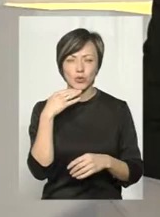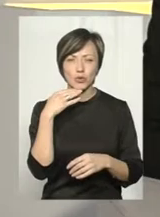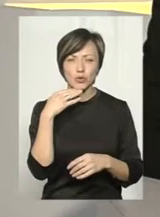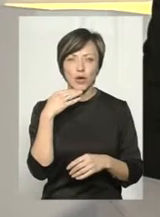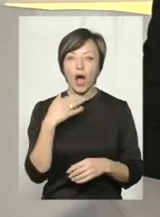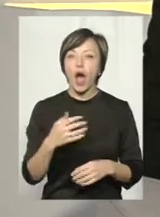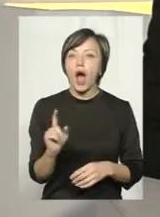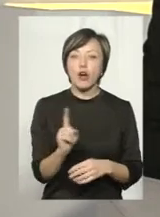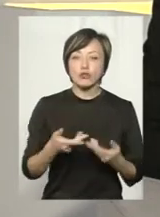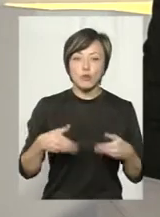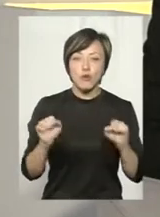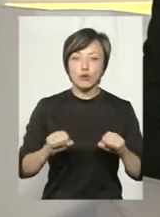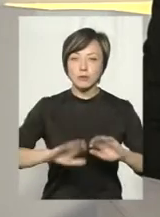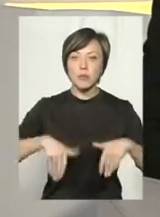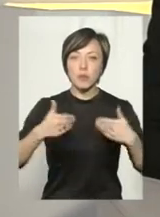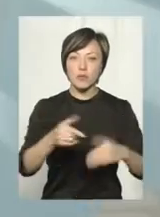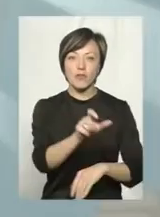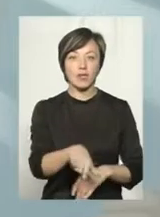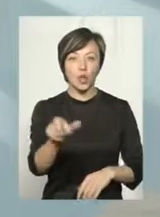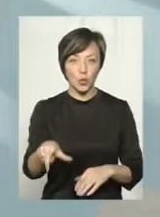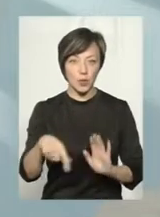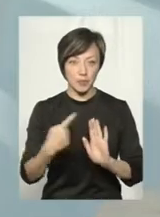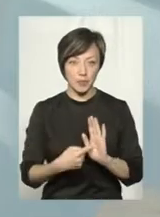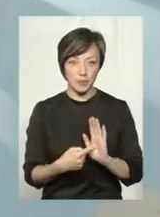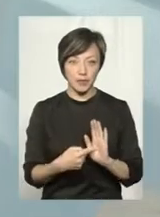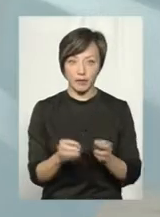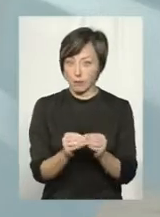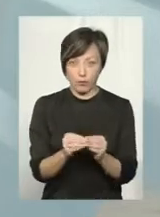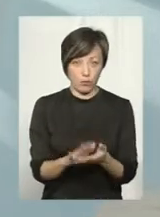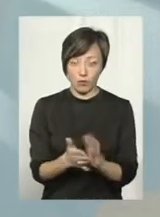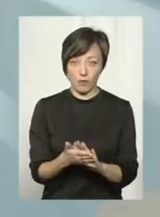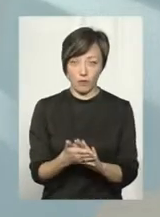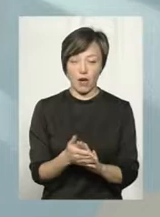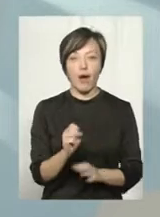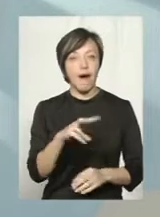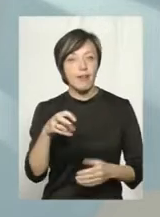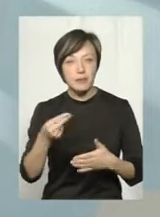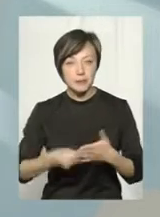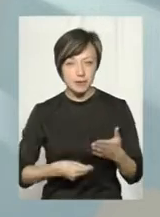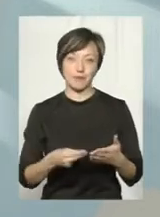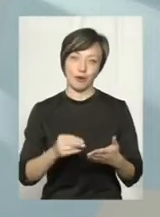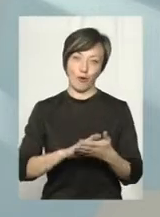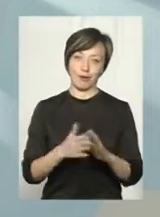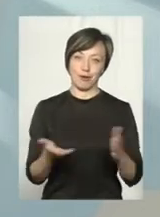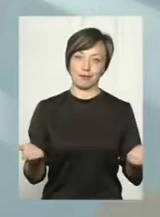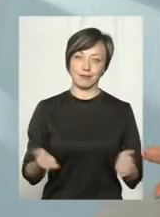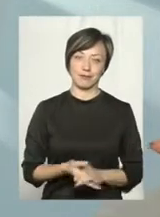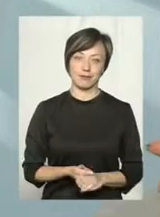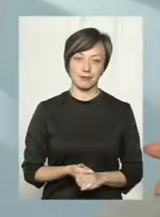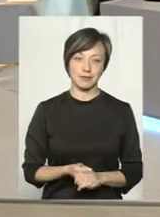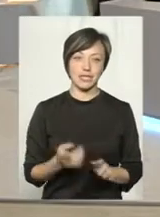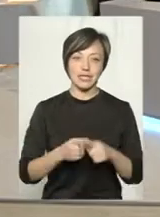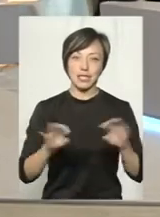багато. А що ми можемо запропонувати людям? Ті самі умови, але підписавши контракт. Це